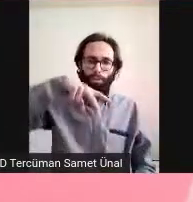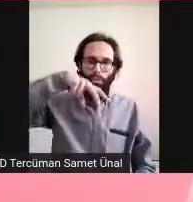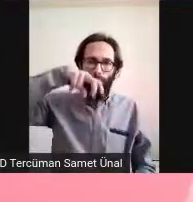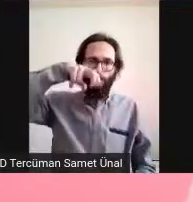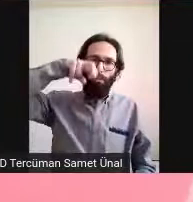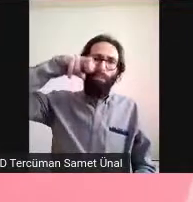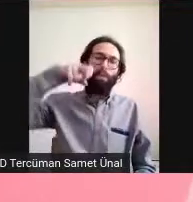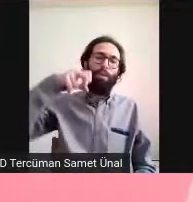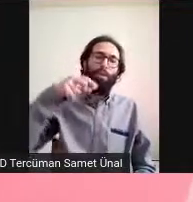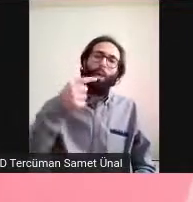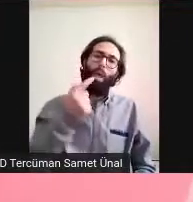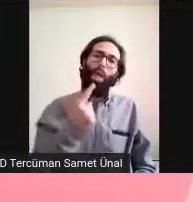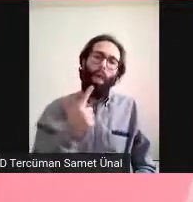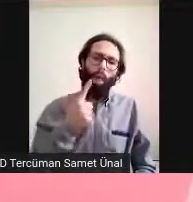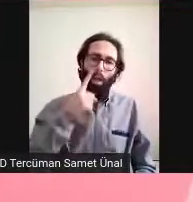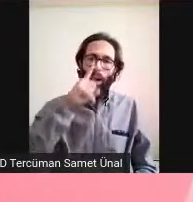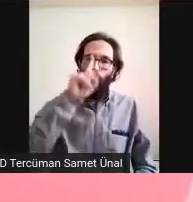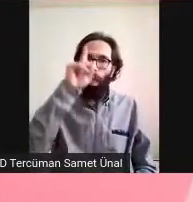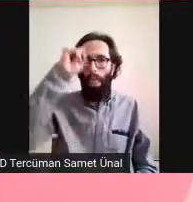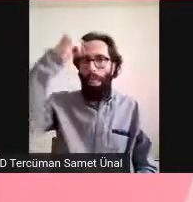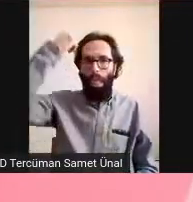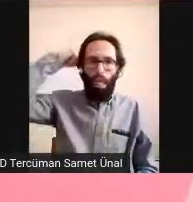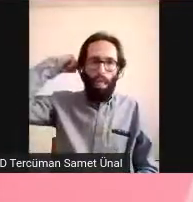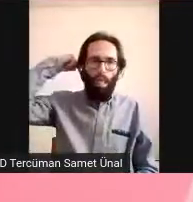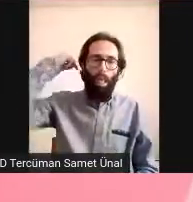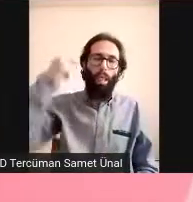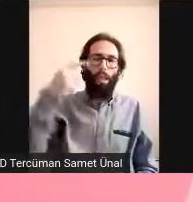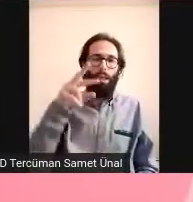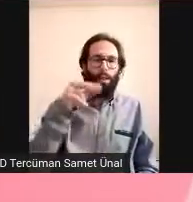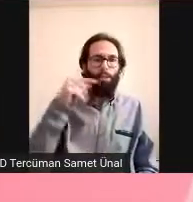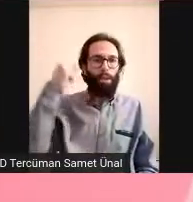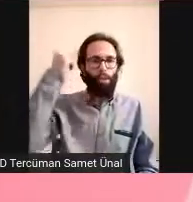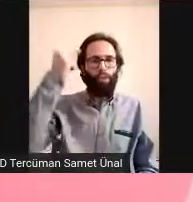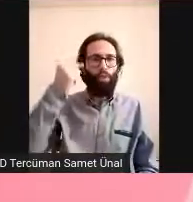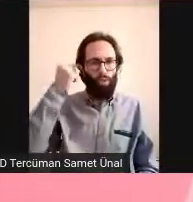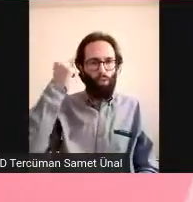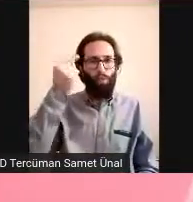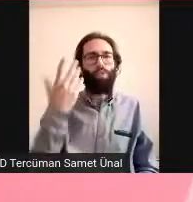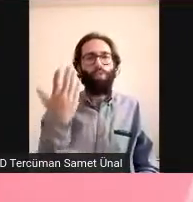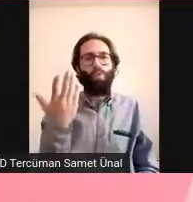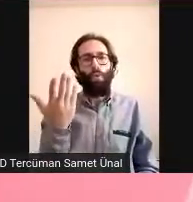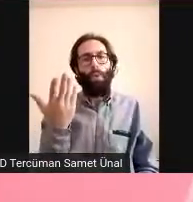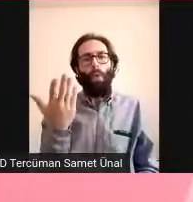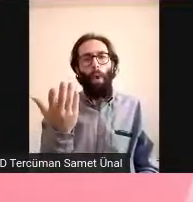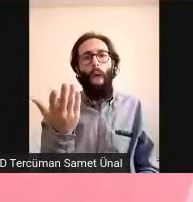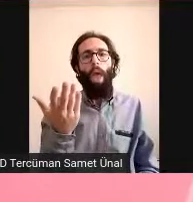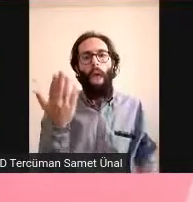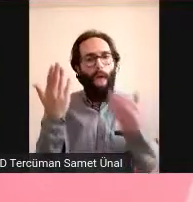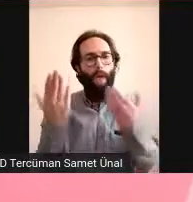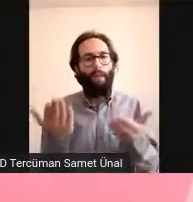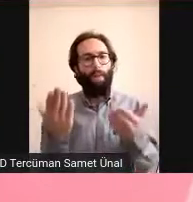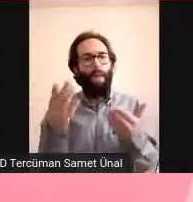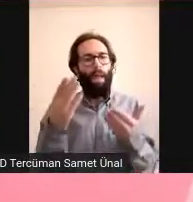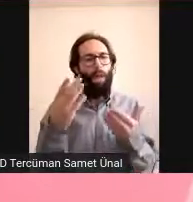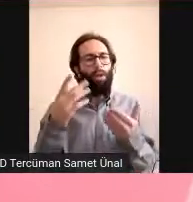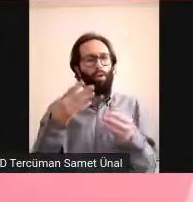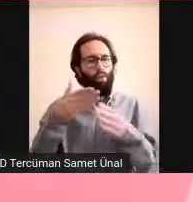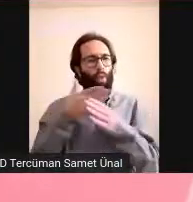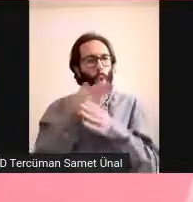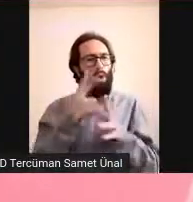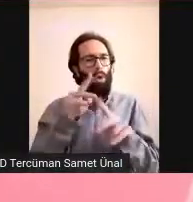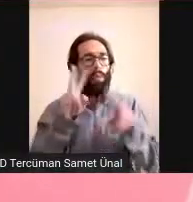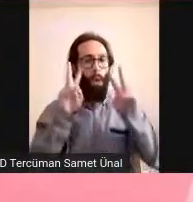ilerler. Ondan sonra orayı enfekte eder gibi düşünürdü. En mantıklısı o gibiydi. Ama sonra postmortem çalışma